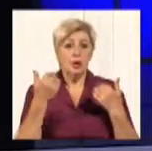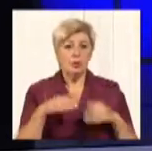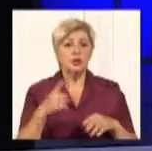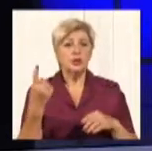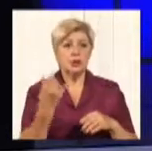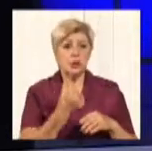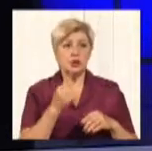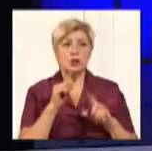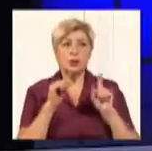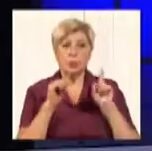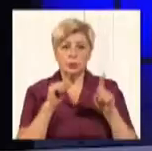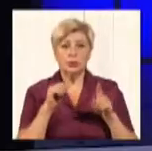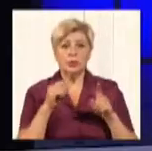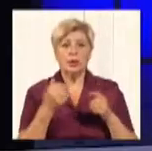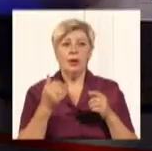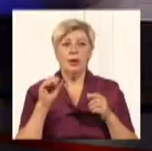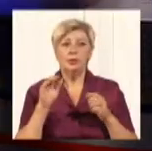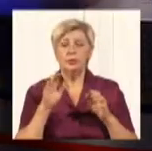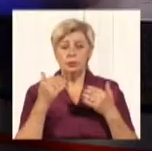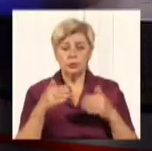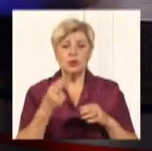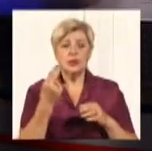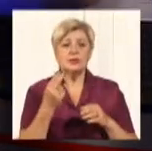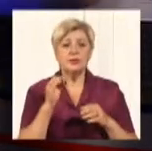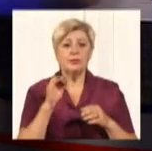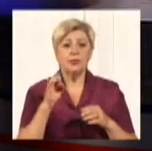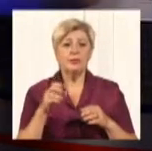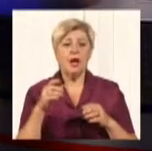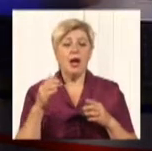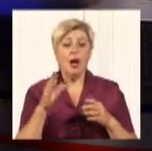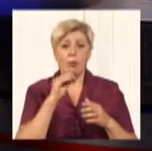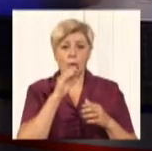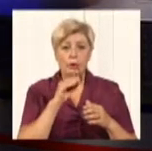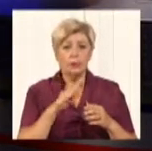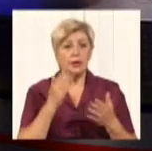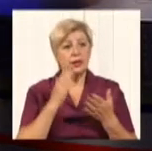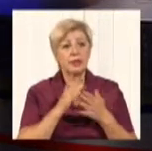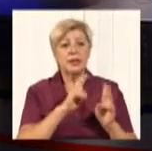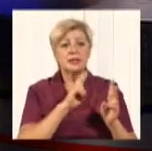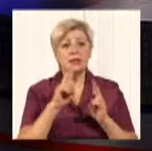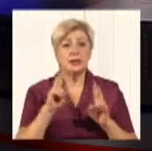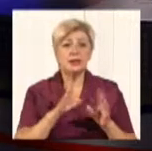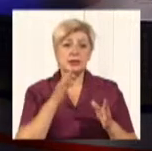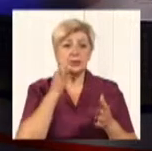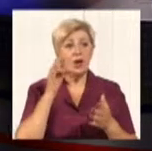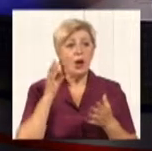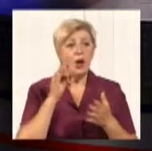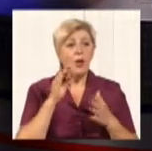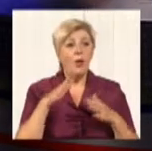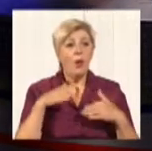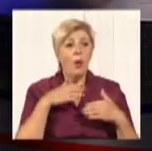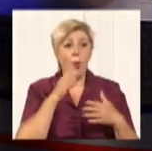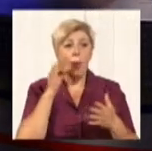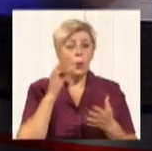тиждень начебто так, цифрове мовлення. Чи є вже якісь відгуки, якось ви це відслідковуєте? Ну,